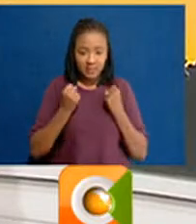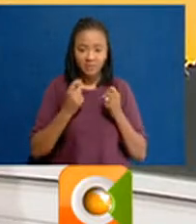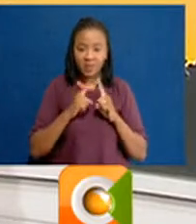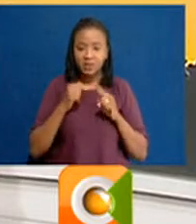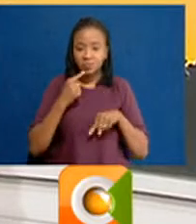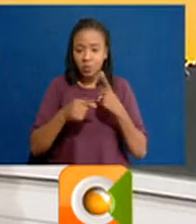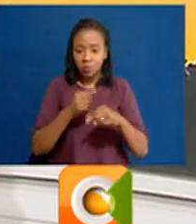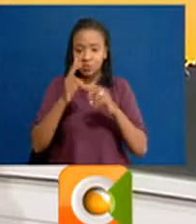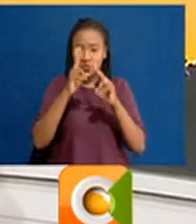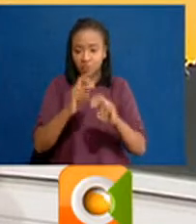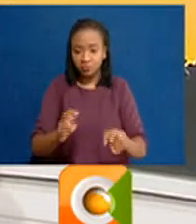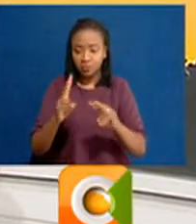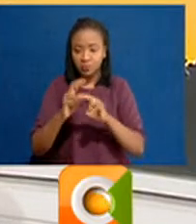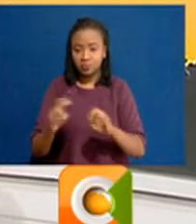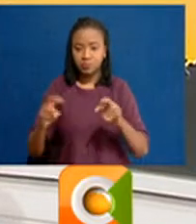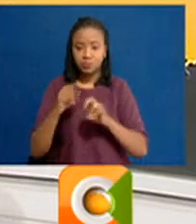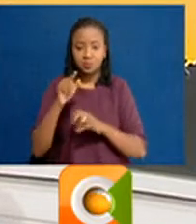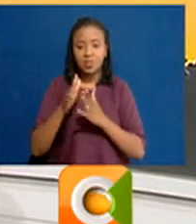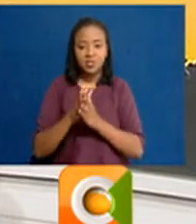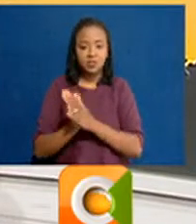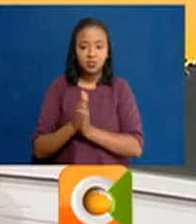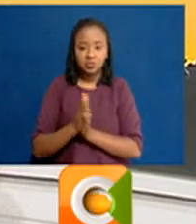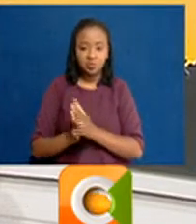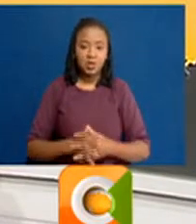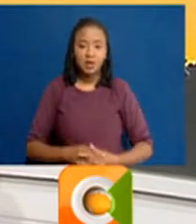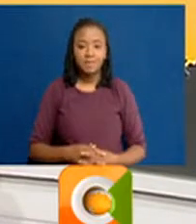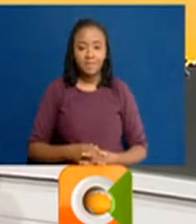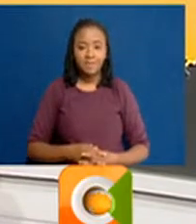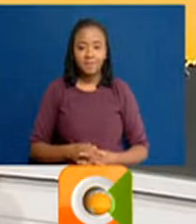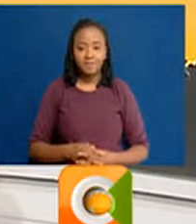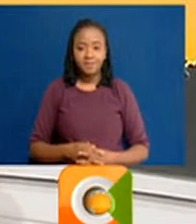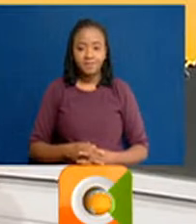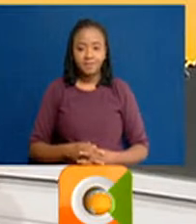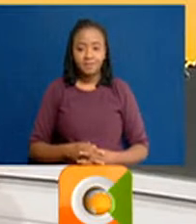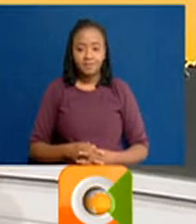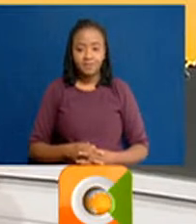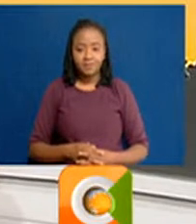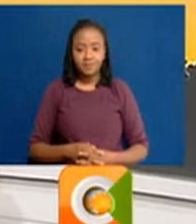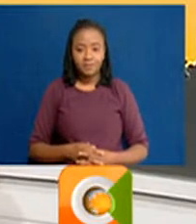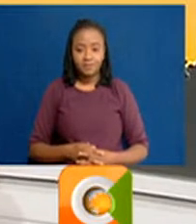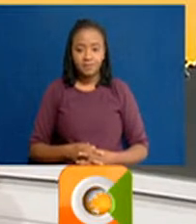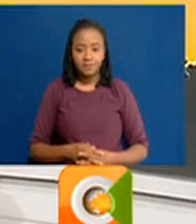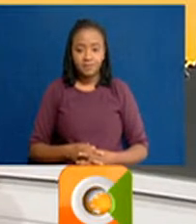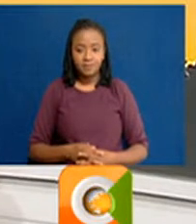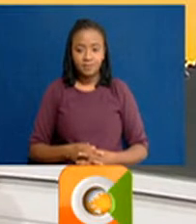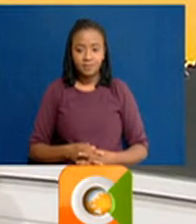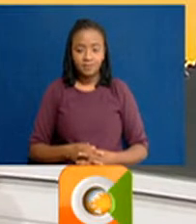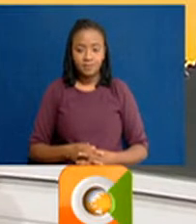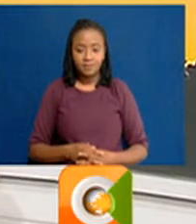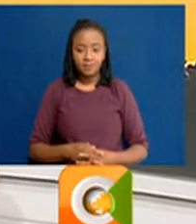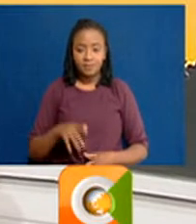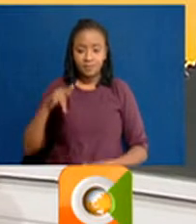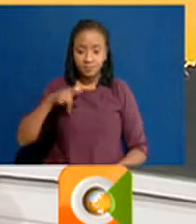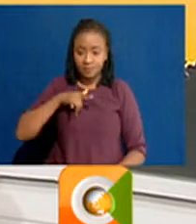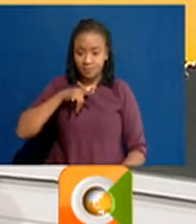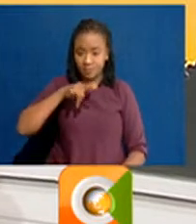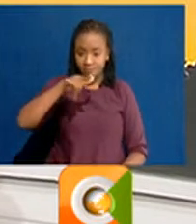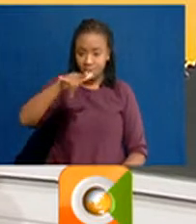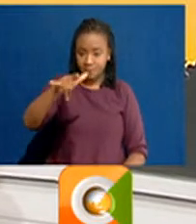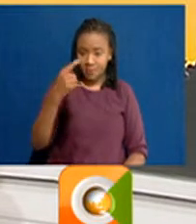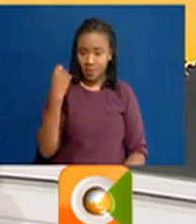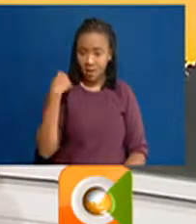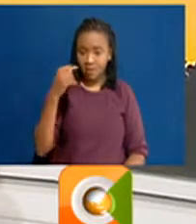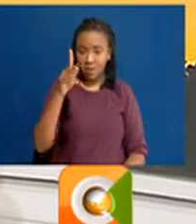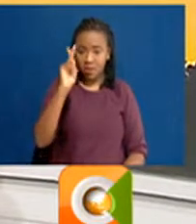Hilo ambalu naendelea kujiri katika uwanja ama taifa la wingereza ni kwa mba ndege ya Kenya Airways